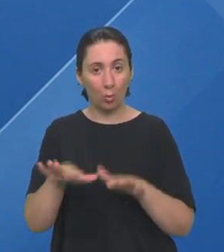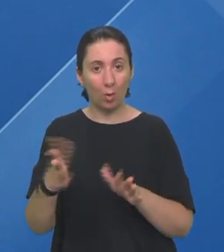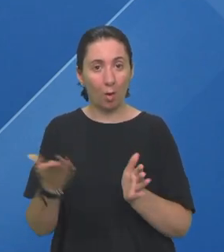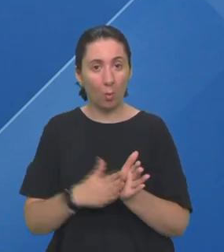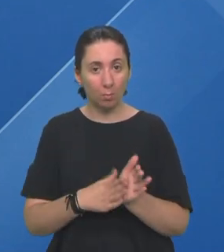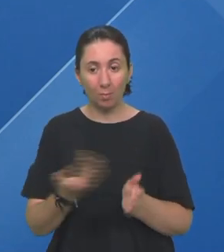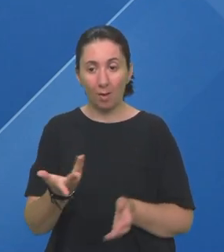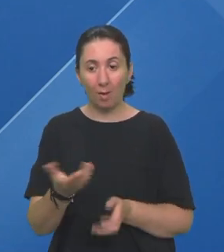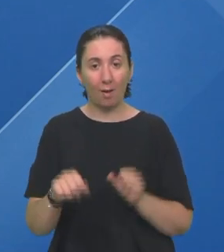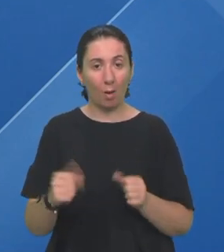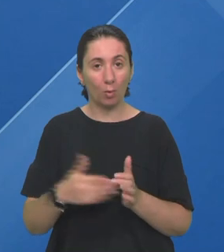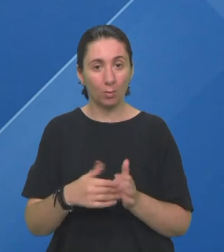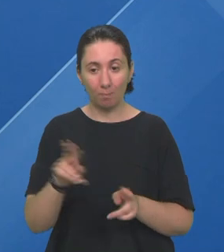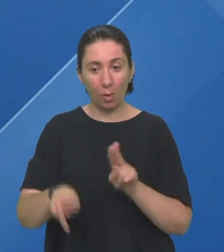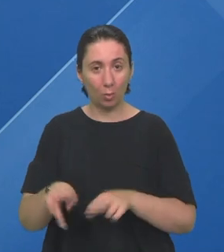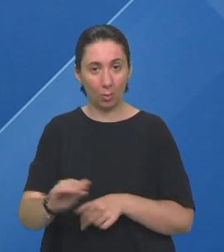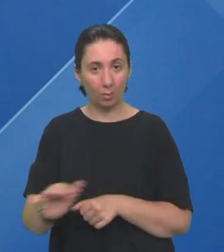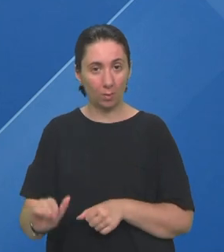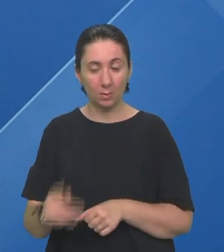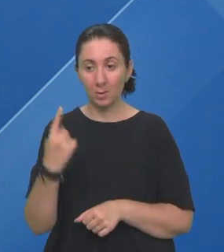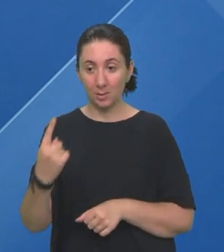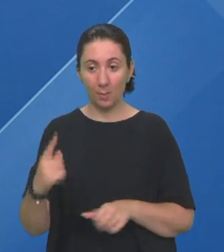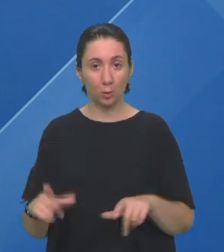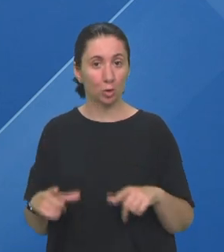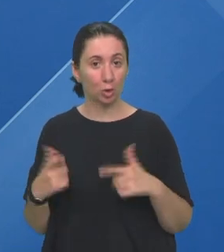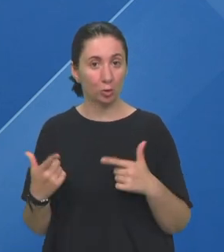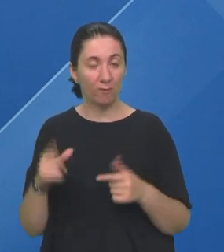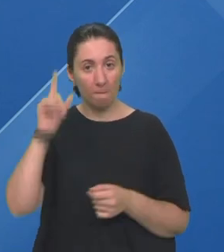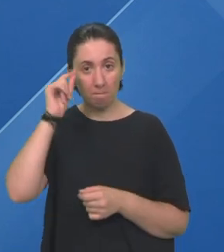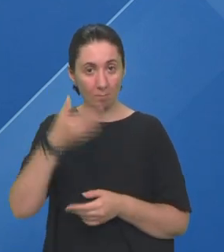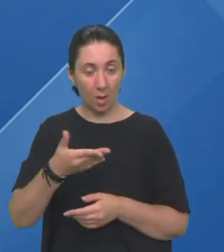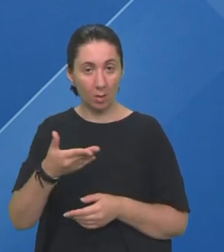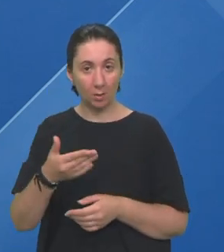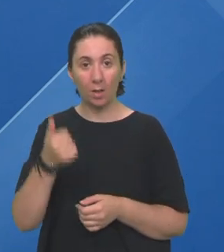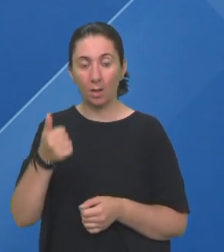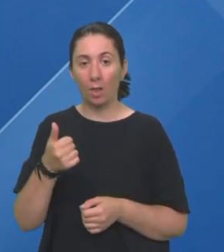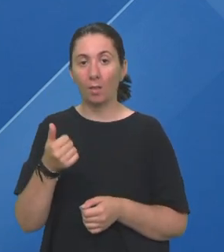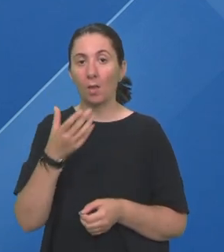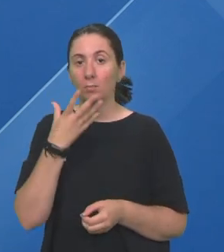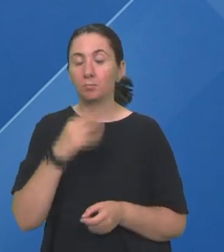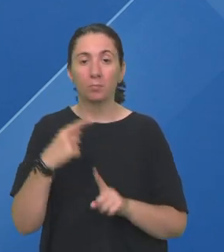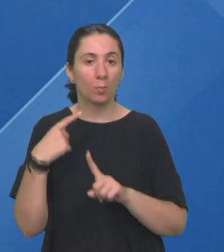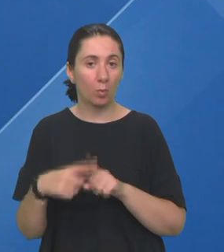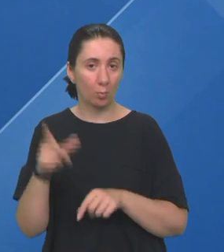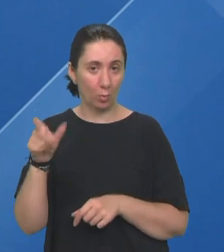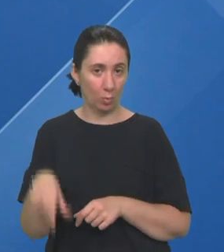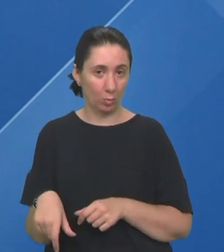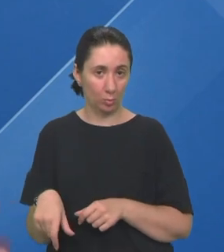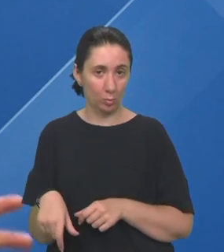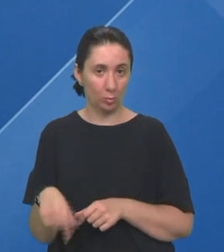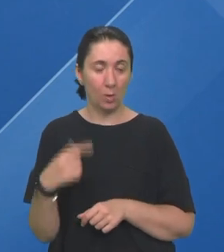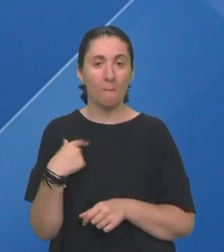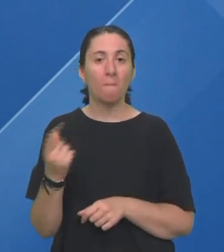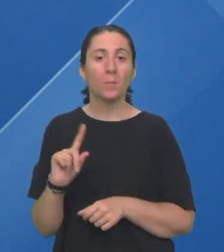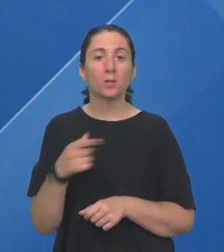odgajaju za samostalan život Marina koja je jedna apsolutno pozitivna osoba Ja